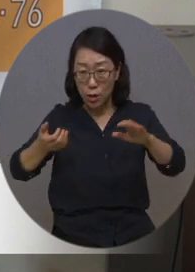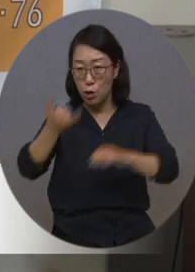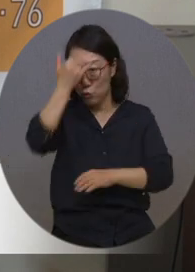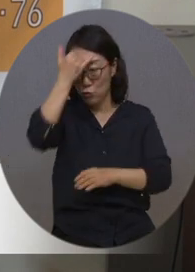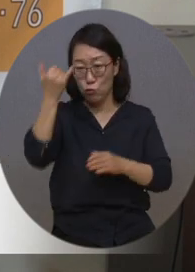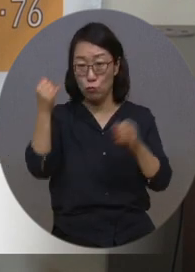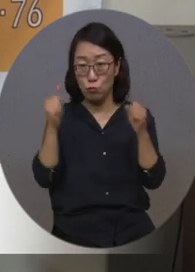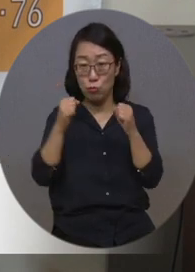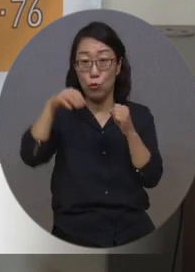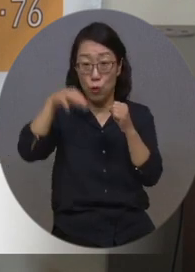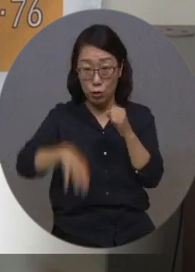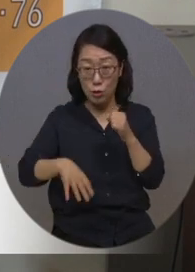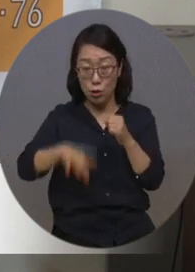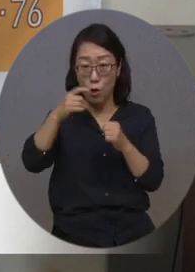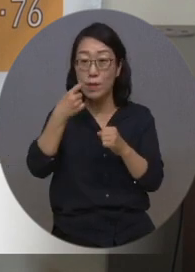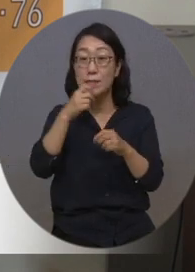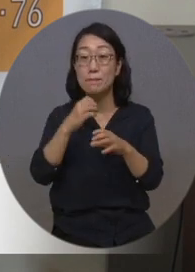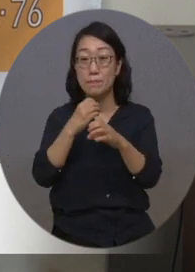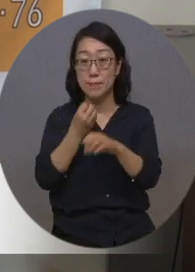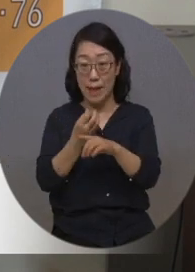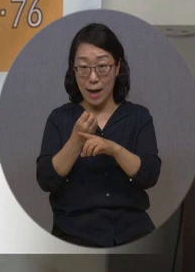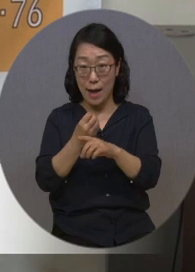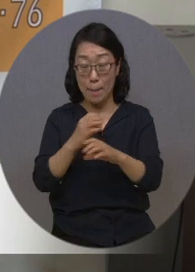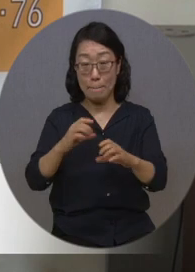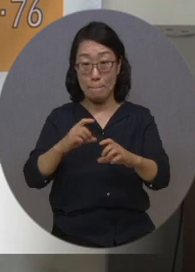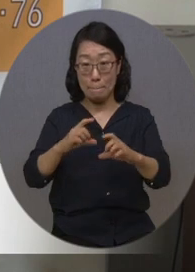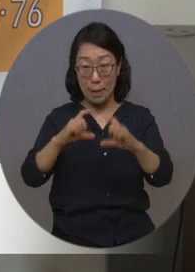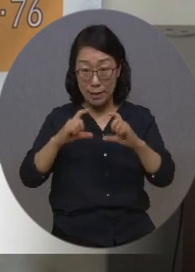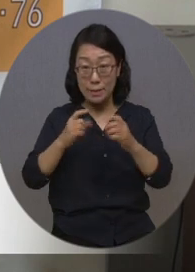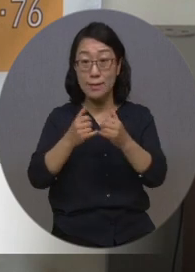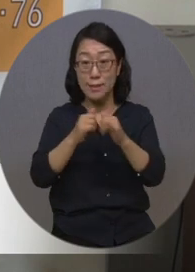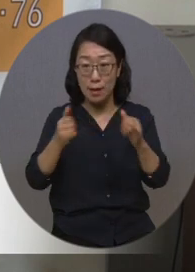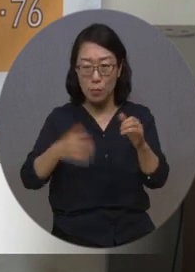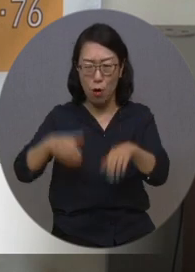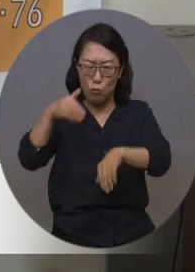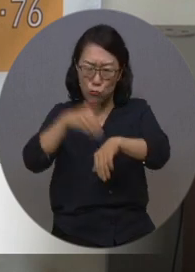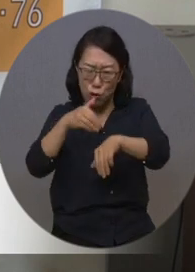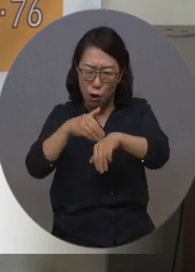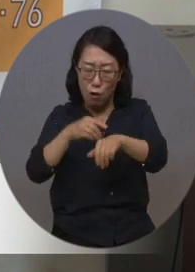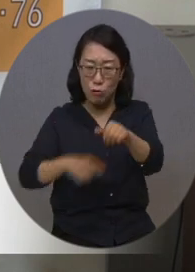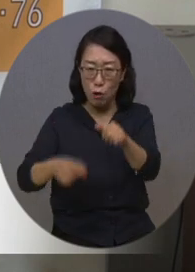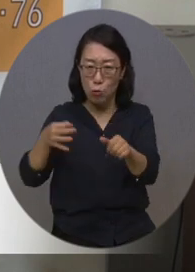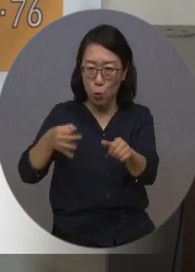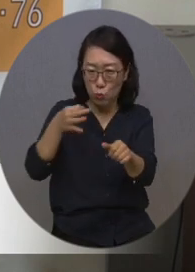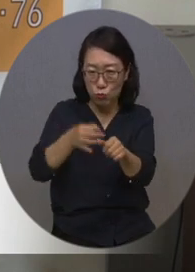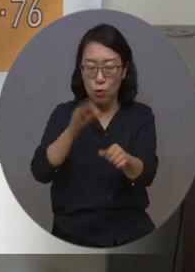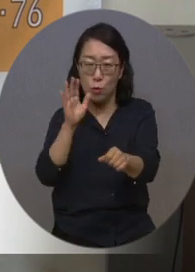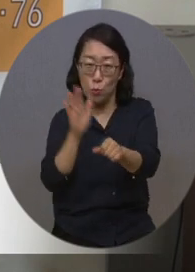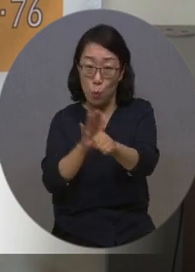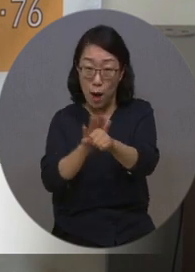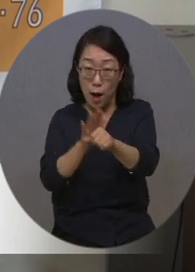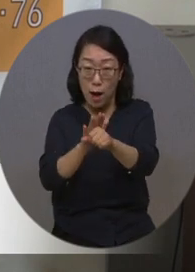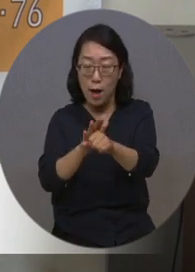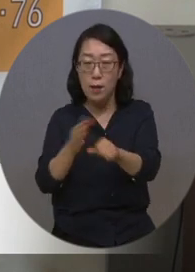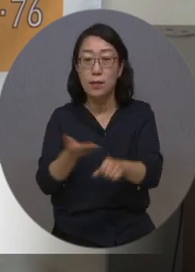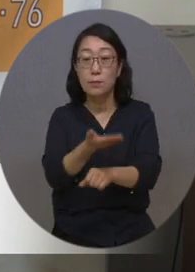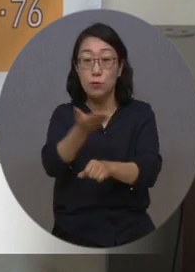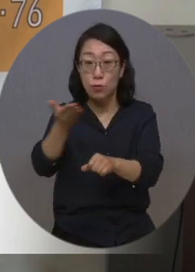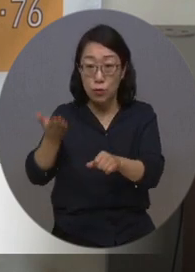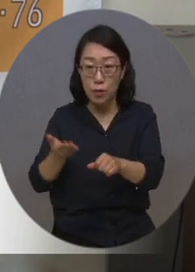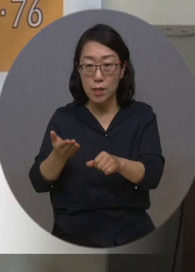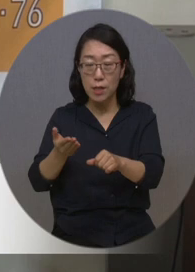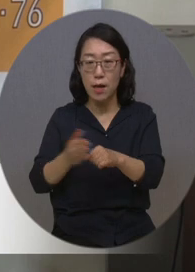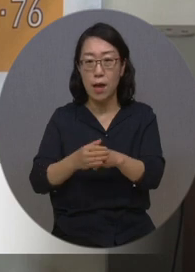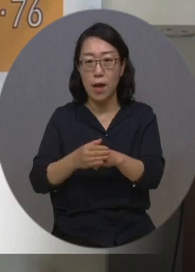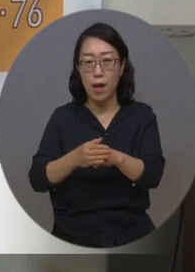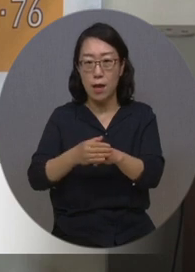금상을 타신 선수들을 훈련을 강화해서 훈련비를 좀 줘가지고 그분들이 전국대회